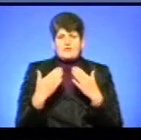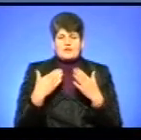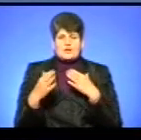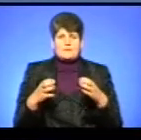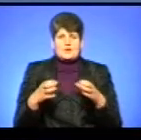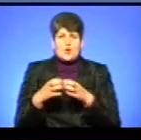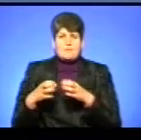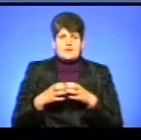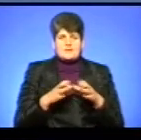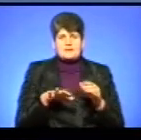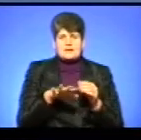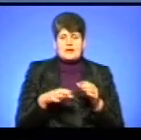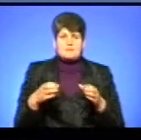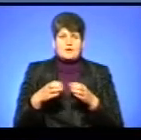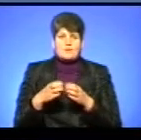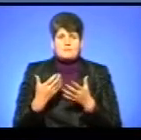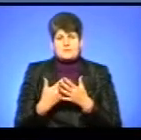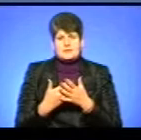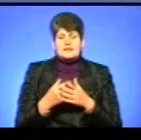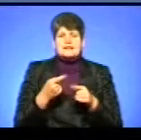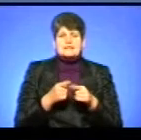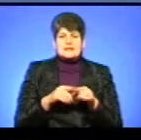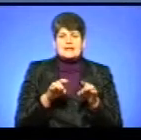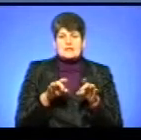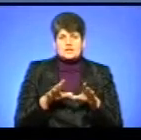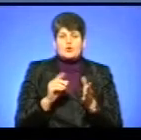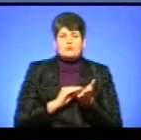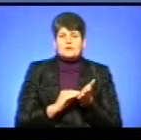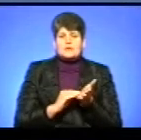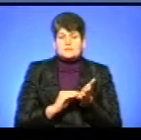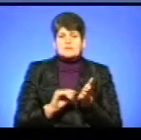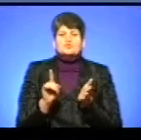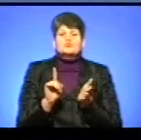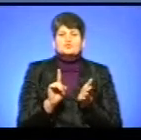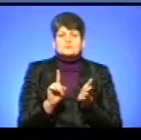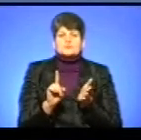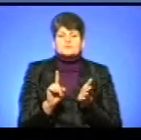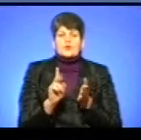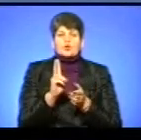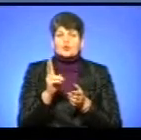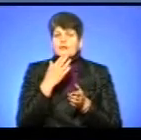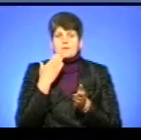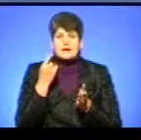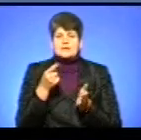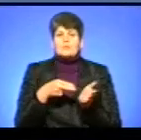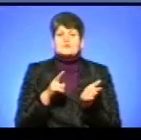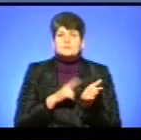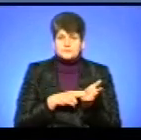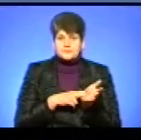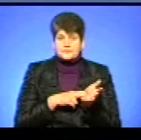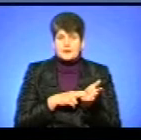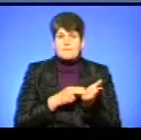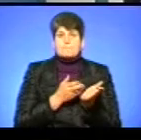'єднаними територіальними громадами. Приблизно так звучить це рішення, в якому вказано, що тим, хто не має тернопільської регістрації,